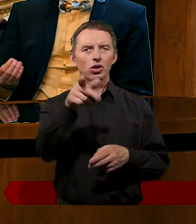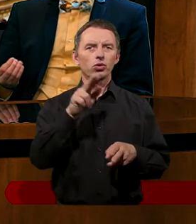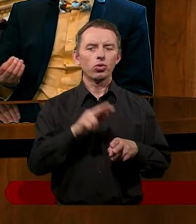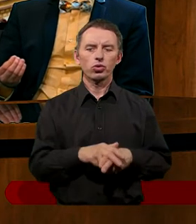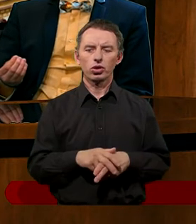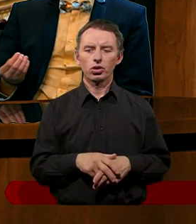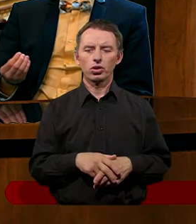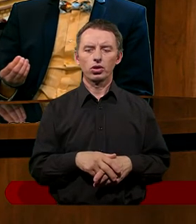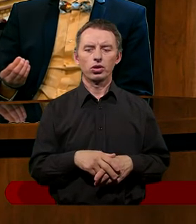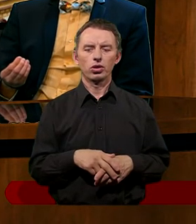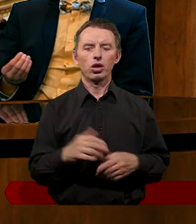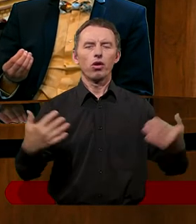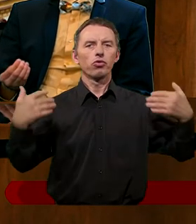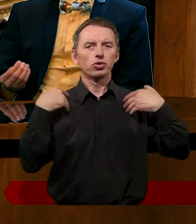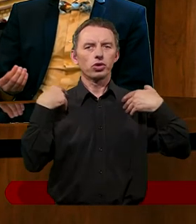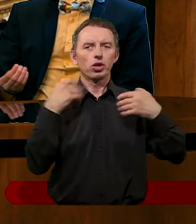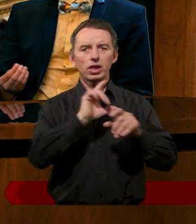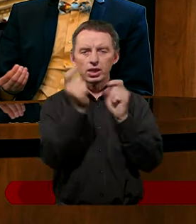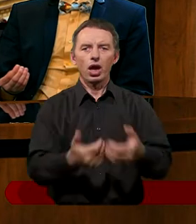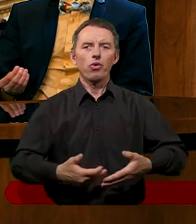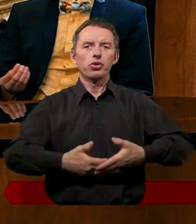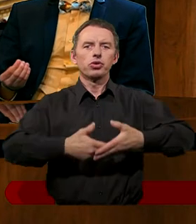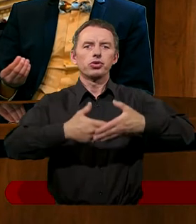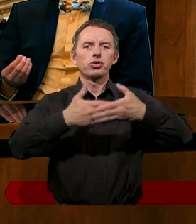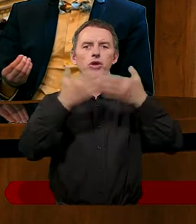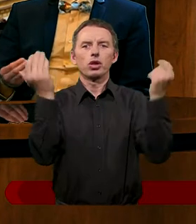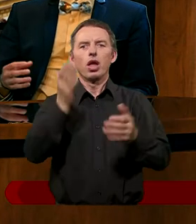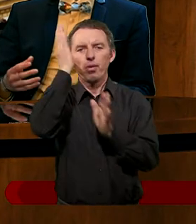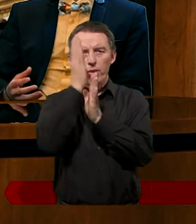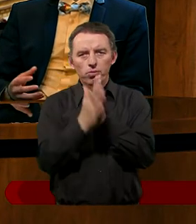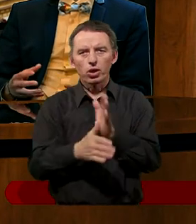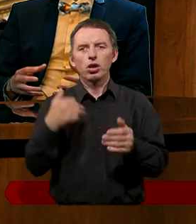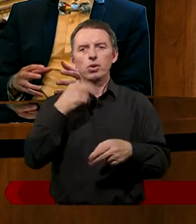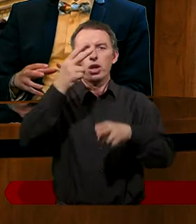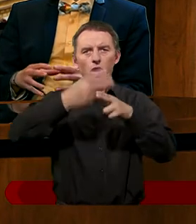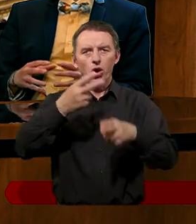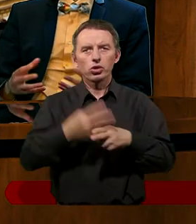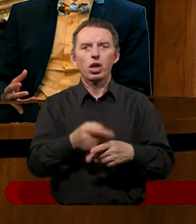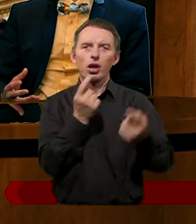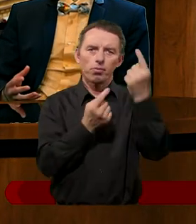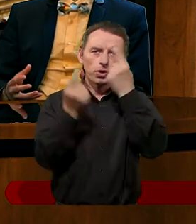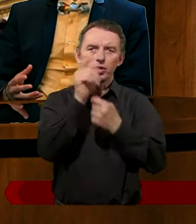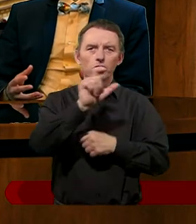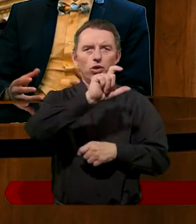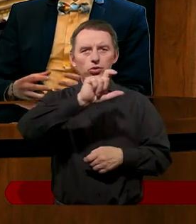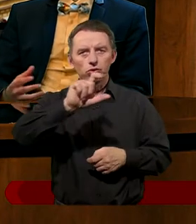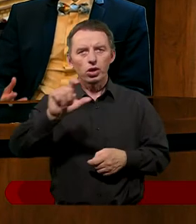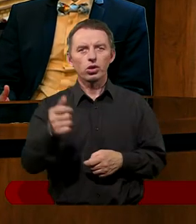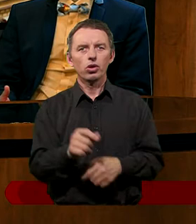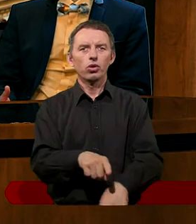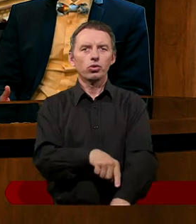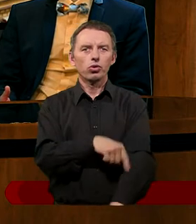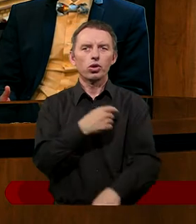działo się ich tak w życiu, że cały dzień po prostu byli chorzy, cały dłuższy okres czasu po prostu